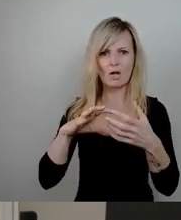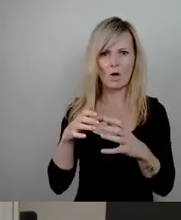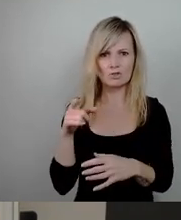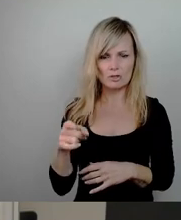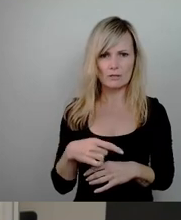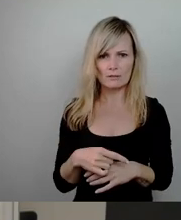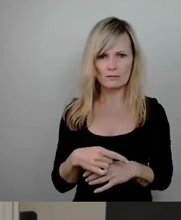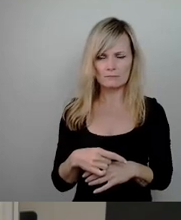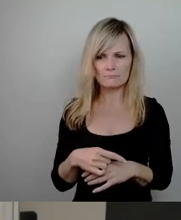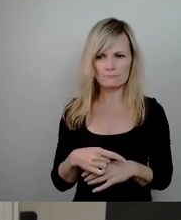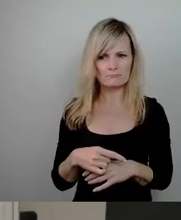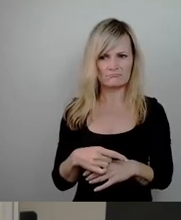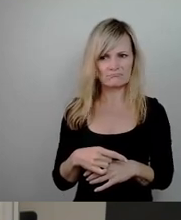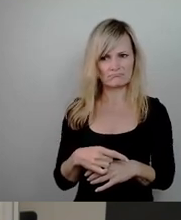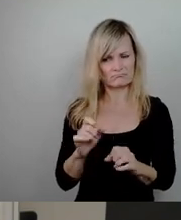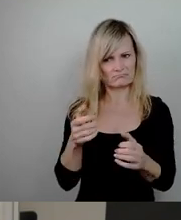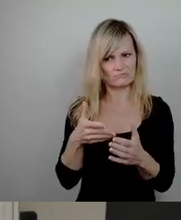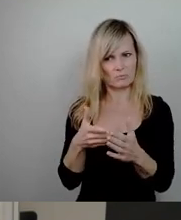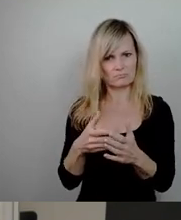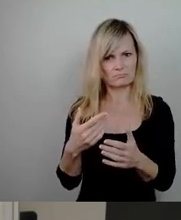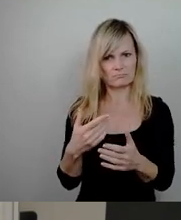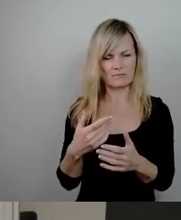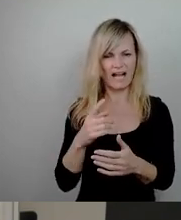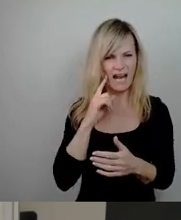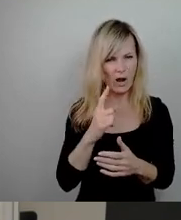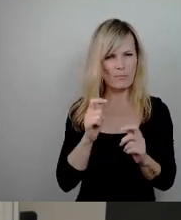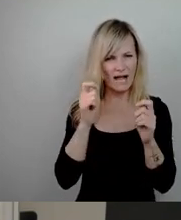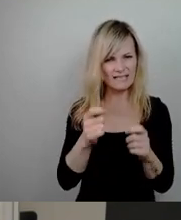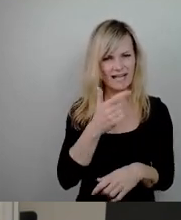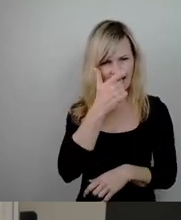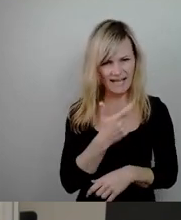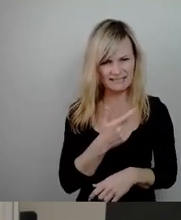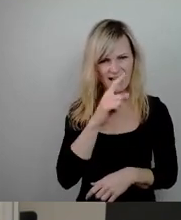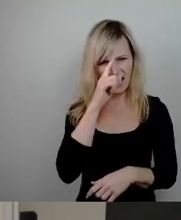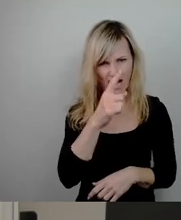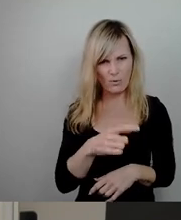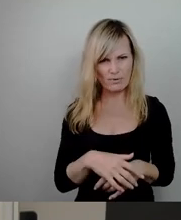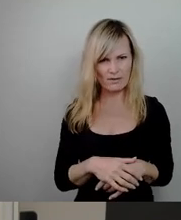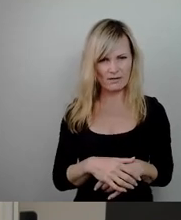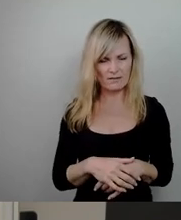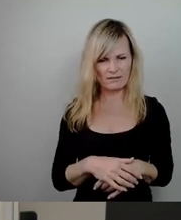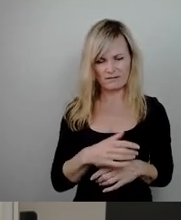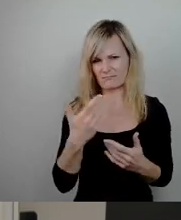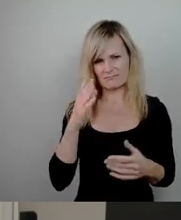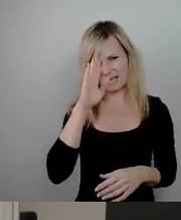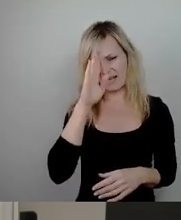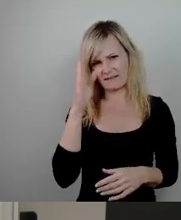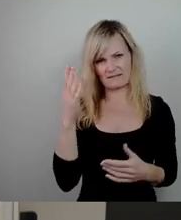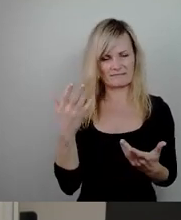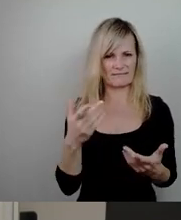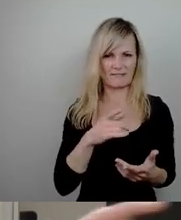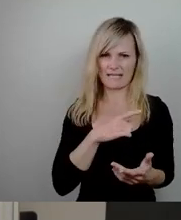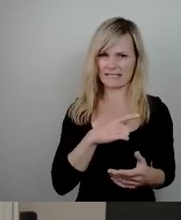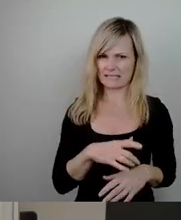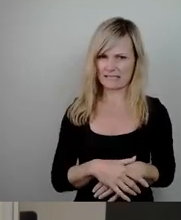meinen Sie diesen Antrag wirklich ernst? Glauben Sie daran? Das ist doch wirklich völlig realitätsfremd. Also insofern, wer